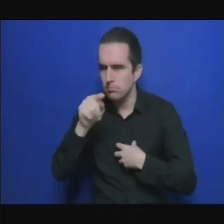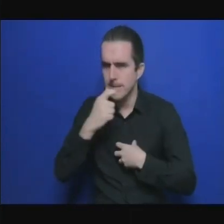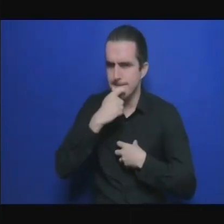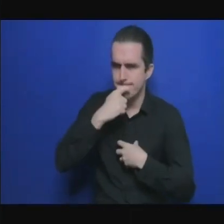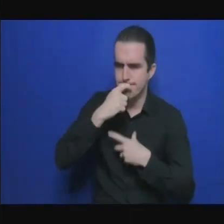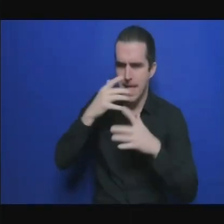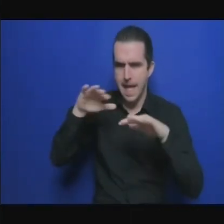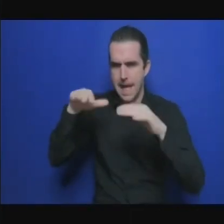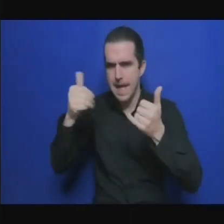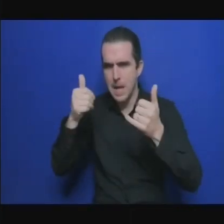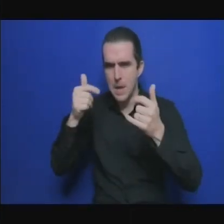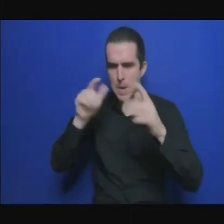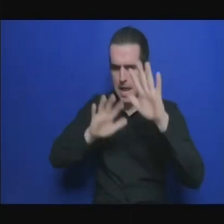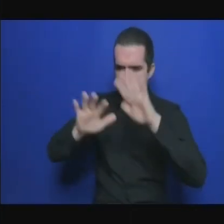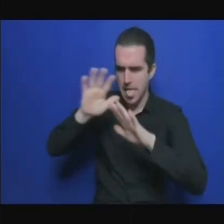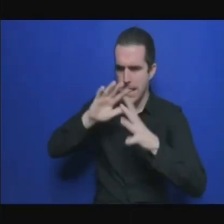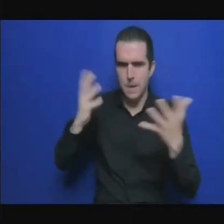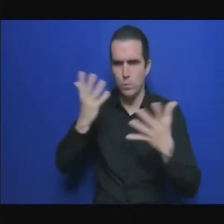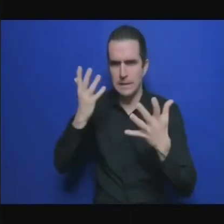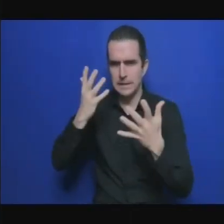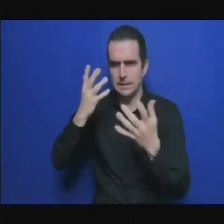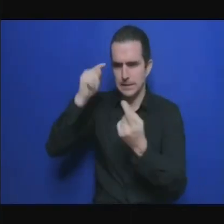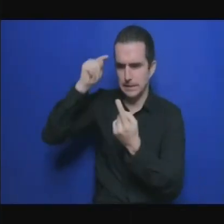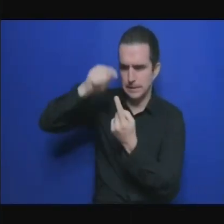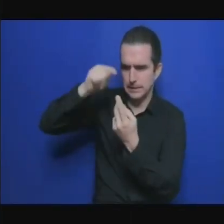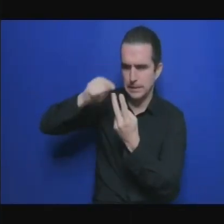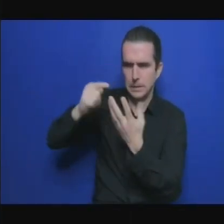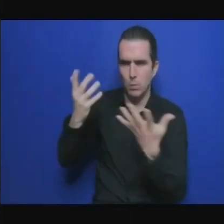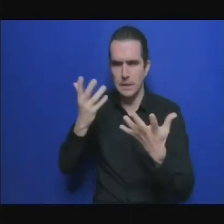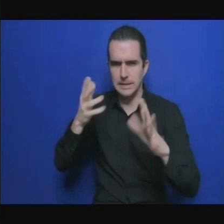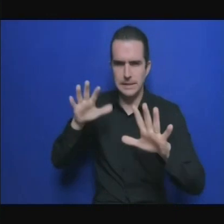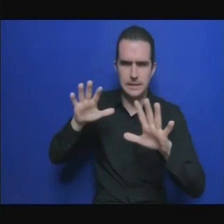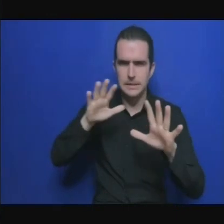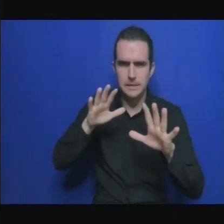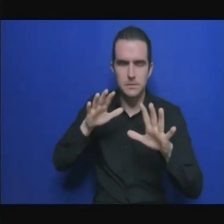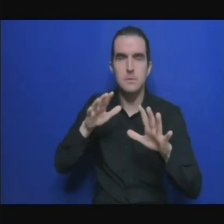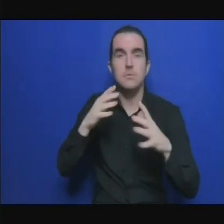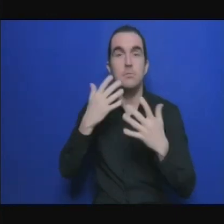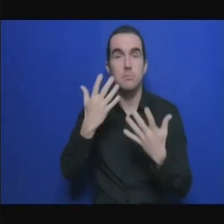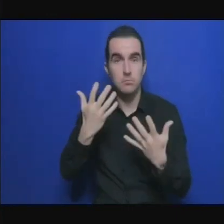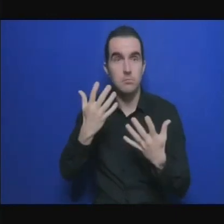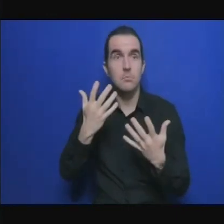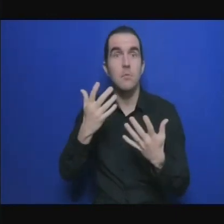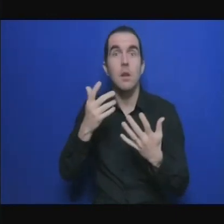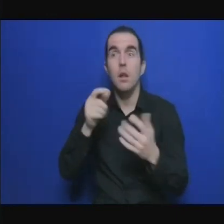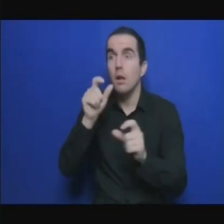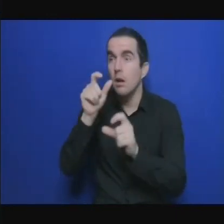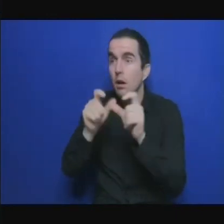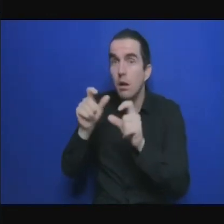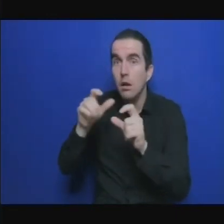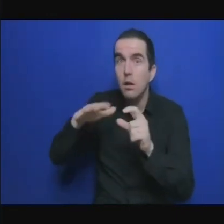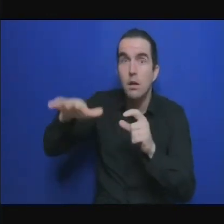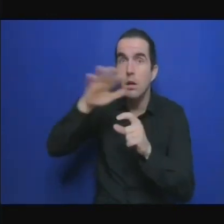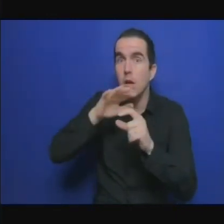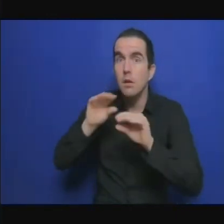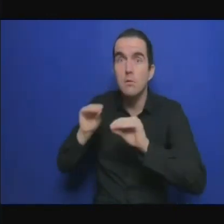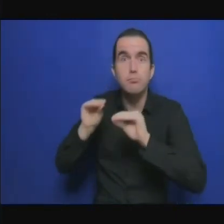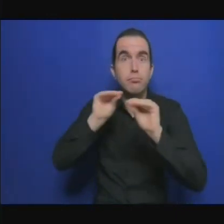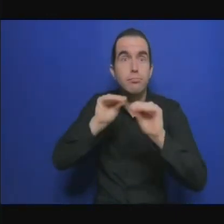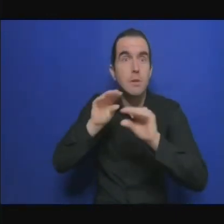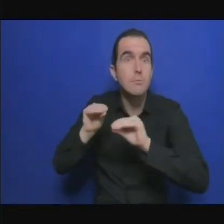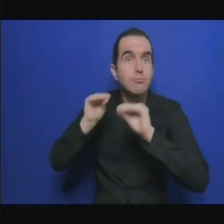je voudrais quand même si vous me permettez dire que lorsque vous prenez la plupart des CDN des pays africains quelqu'un l'a rappelé